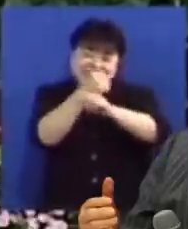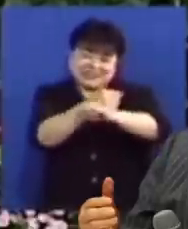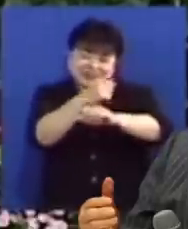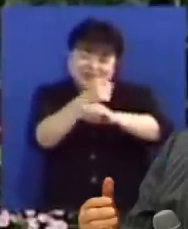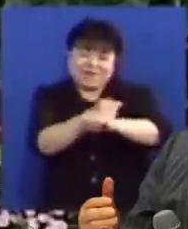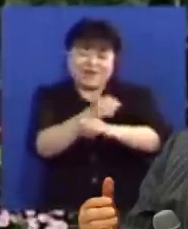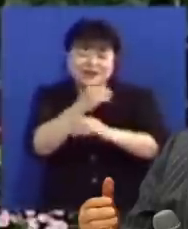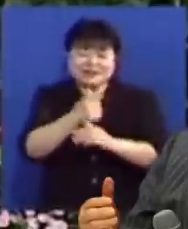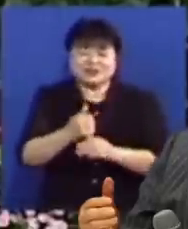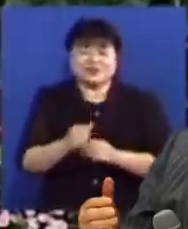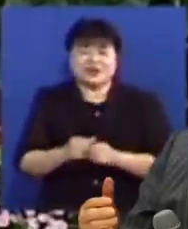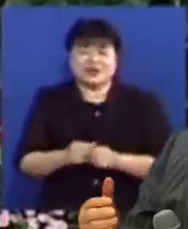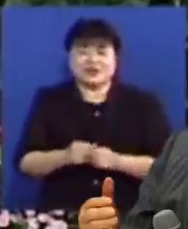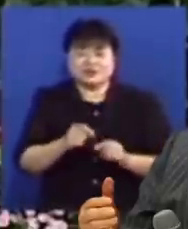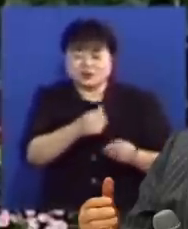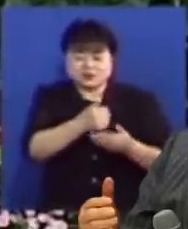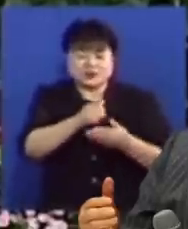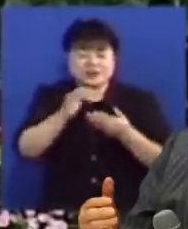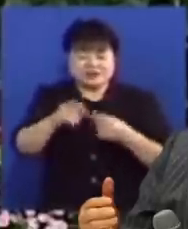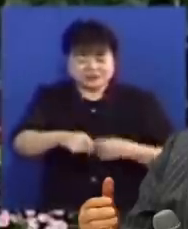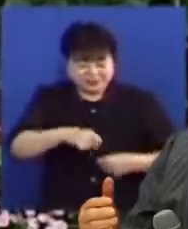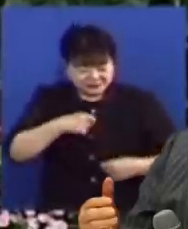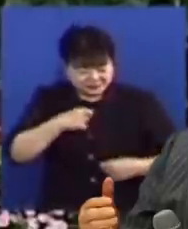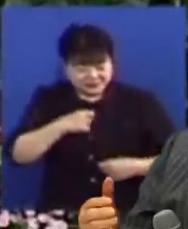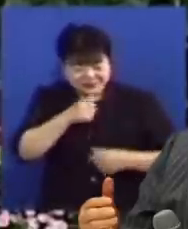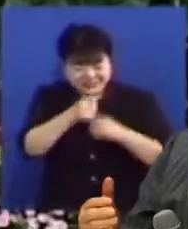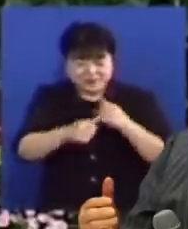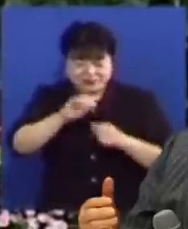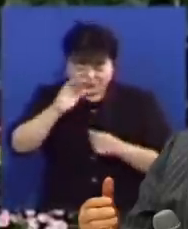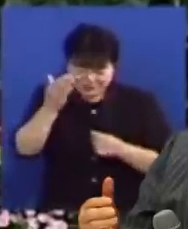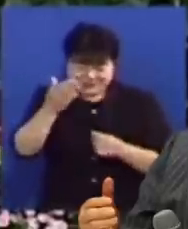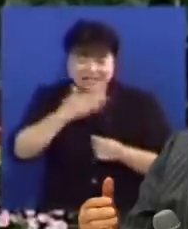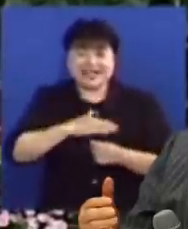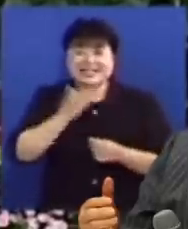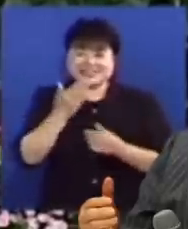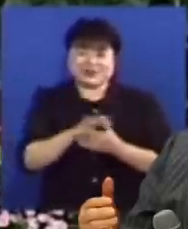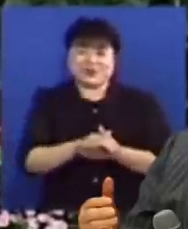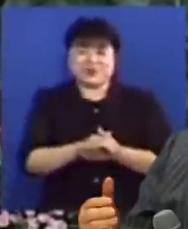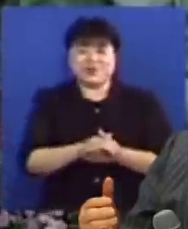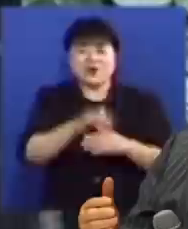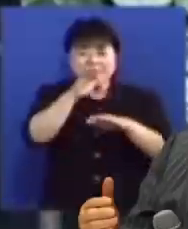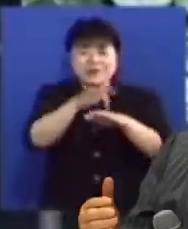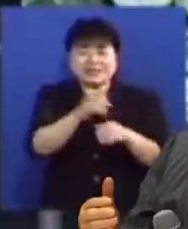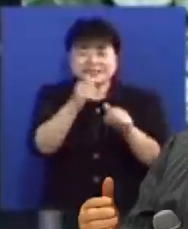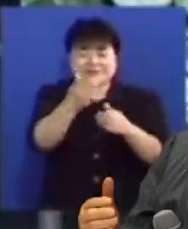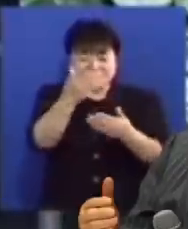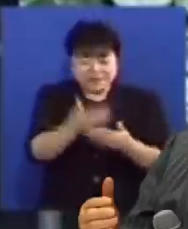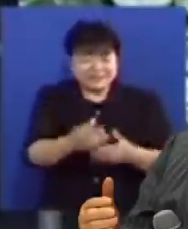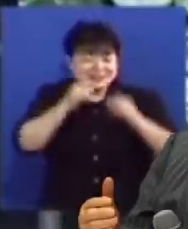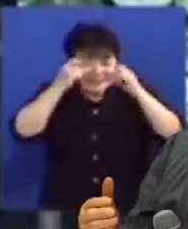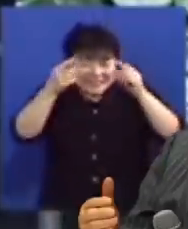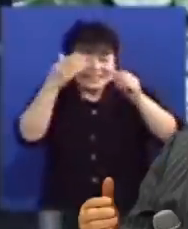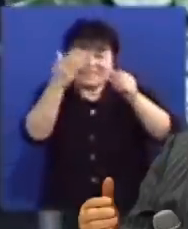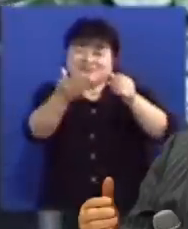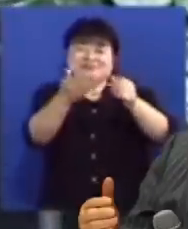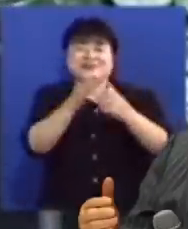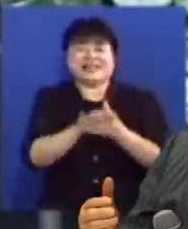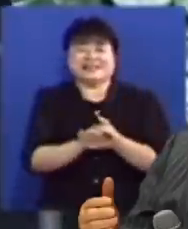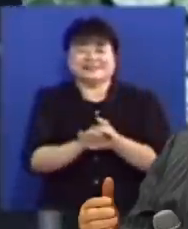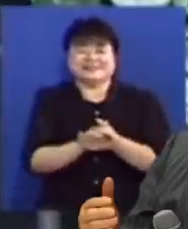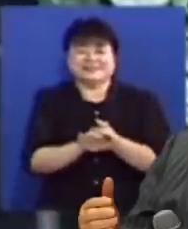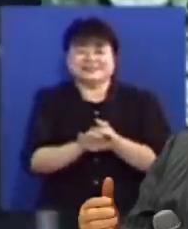그리스도만이 우리의 구주가 되시고 의로운 하나님이 되신 것을 알게 하시고 마귀가 심판 받은 것을 깨닫게 해주신 것입니다